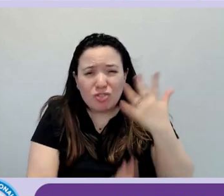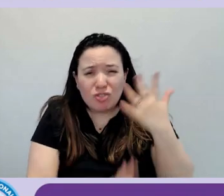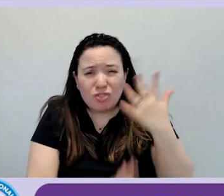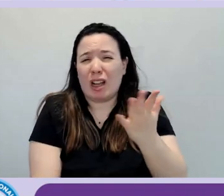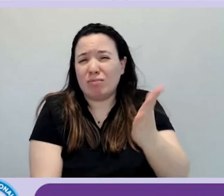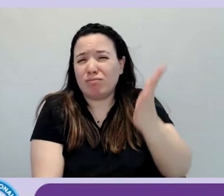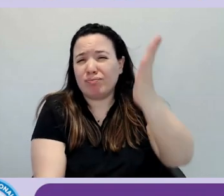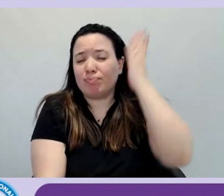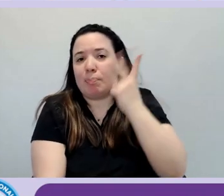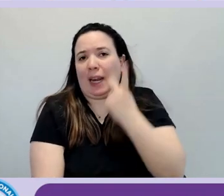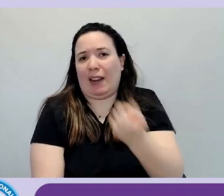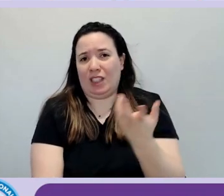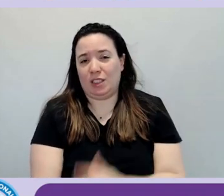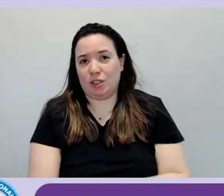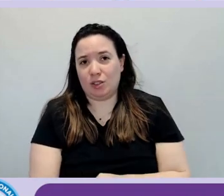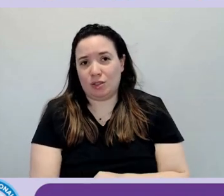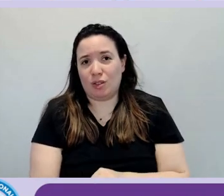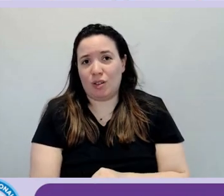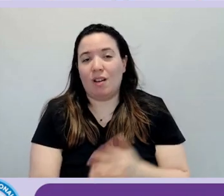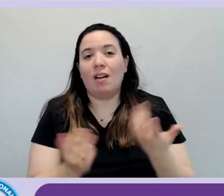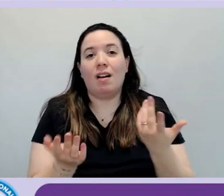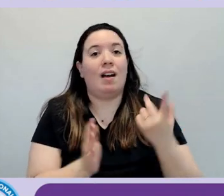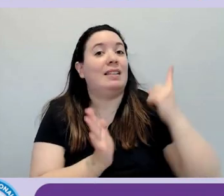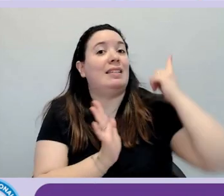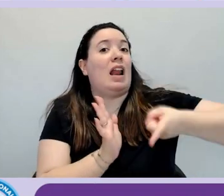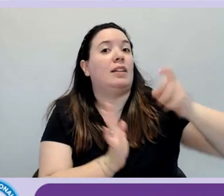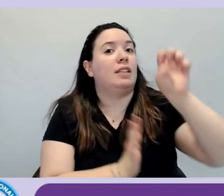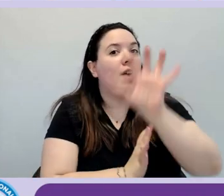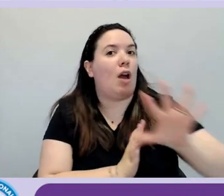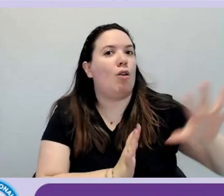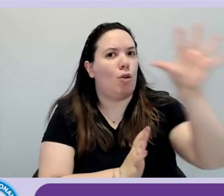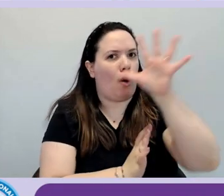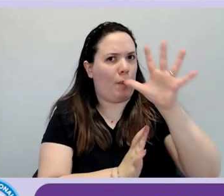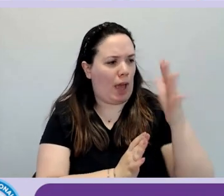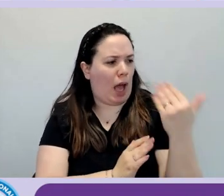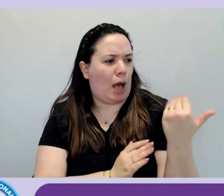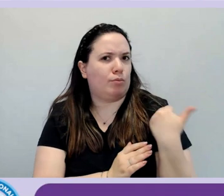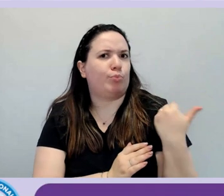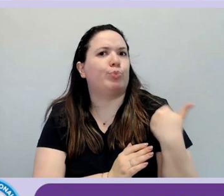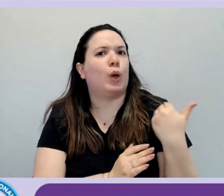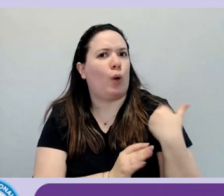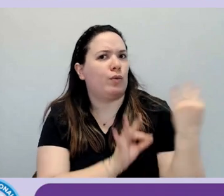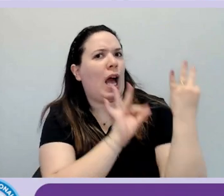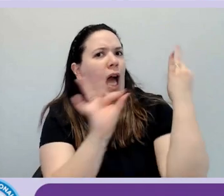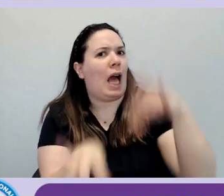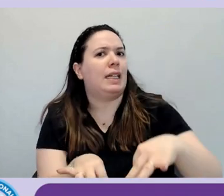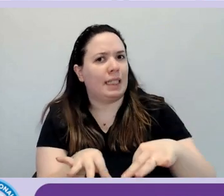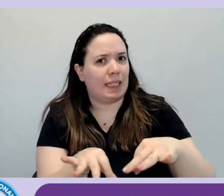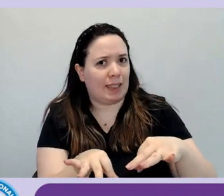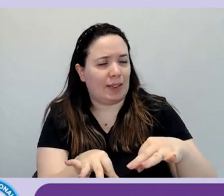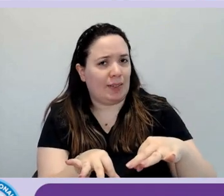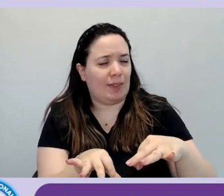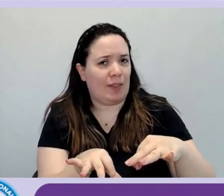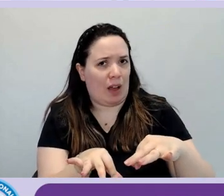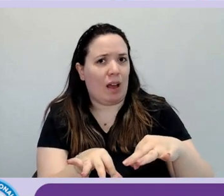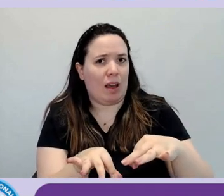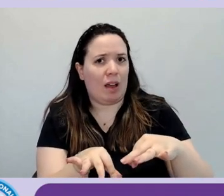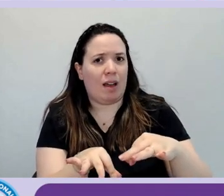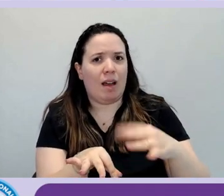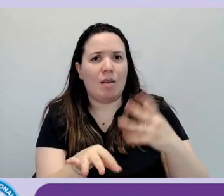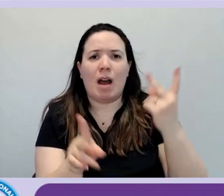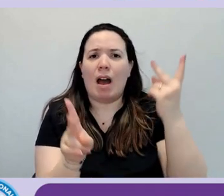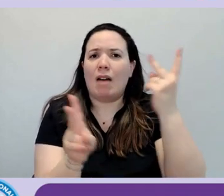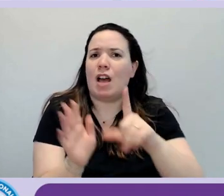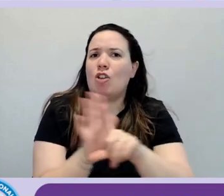che abbiamo recepito recentemente da qualche anno e che di fatto già ci